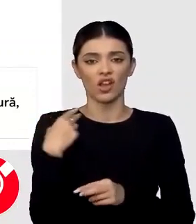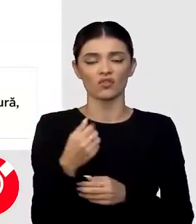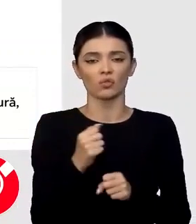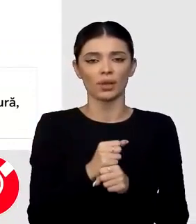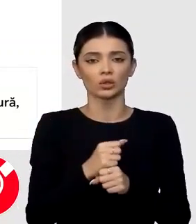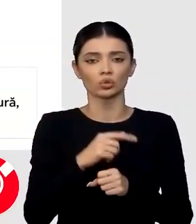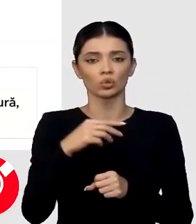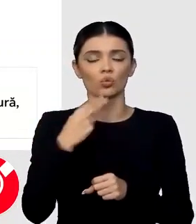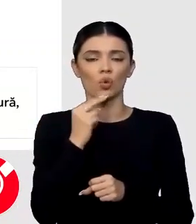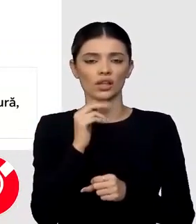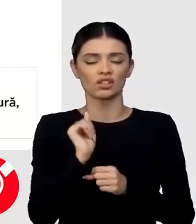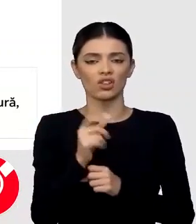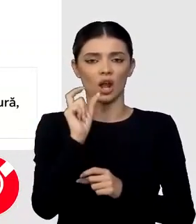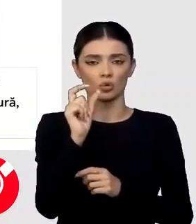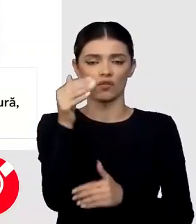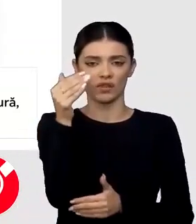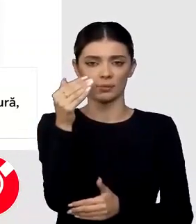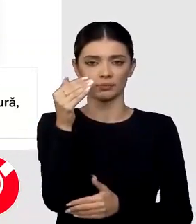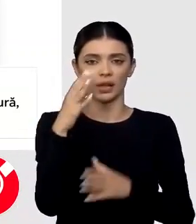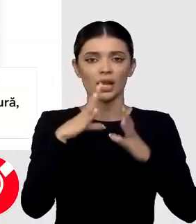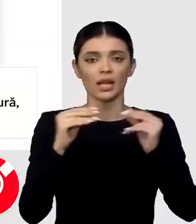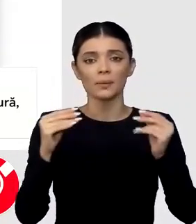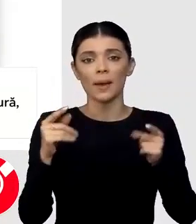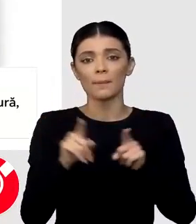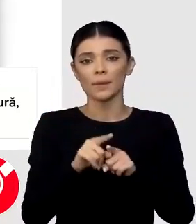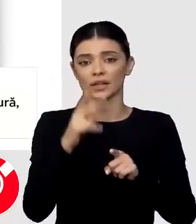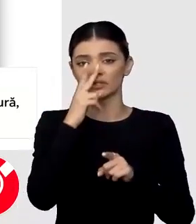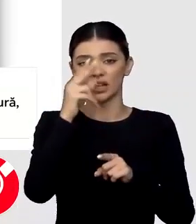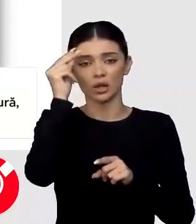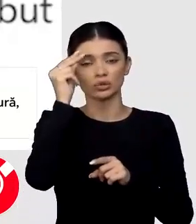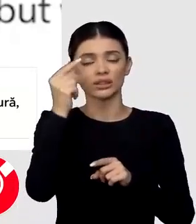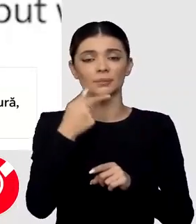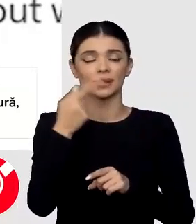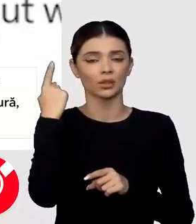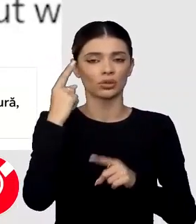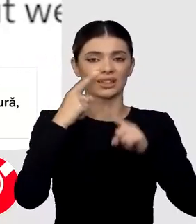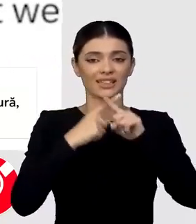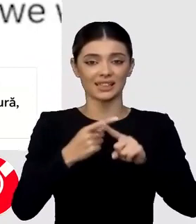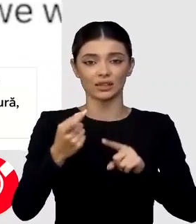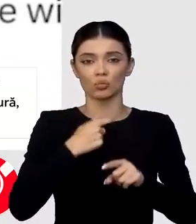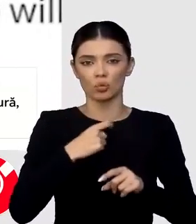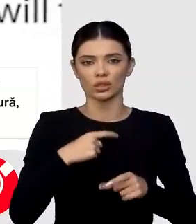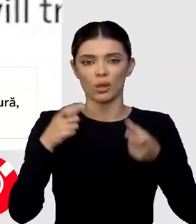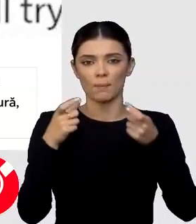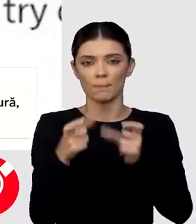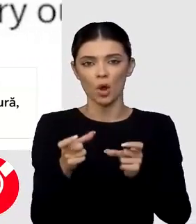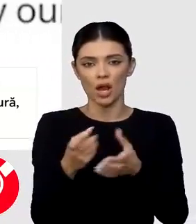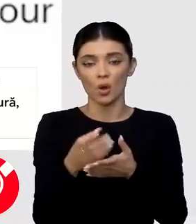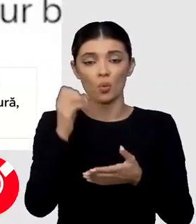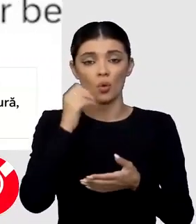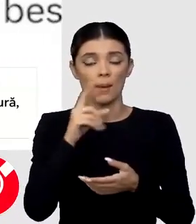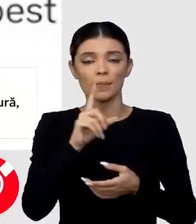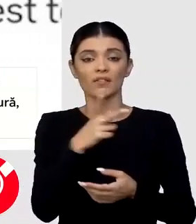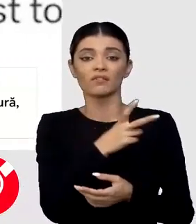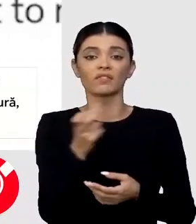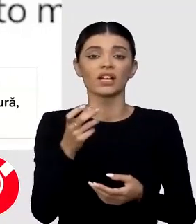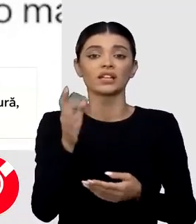șeful departamentului juridic și de politice al companiei. Și tot Musk a declarat săptămâna trecută că X ar putea restricționa